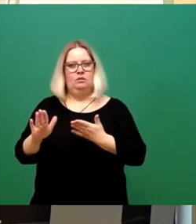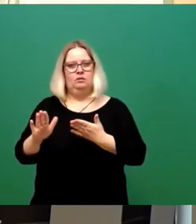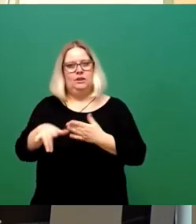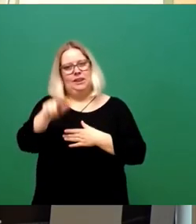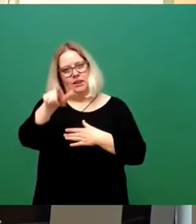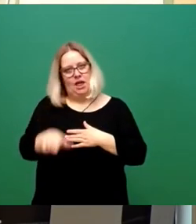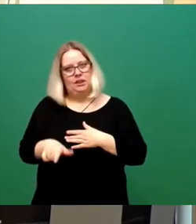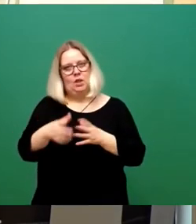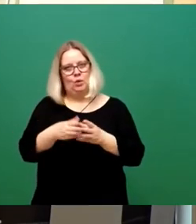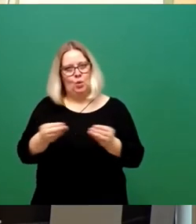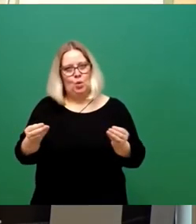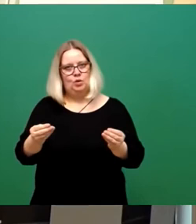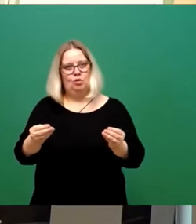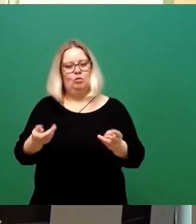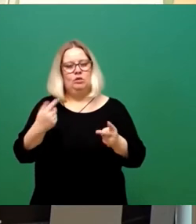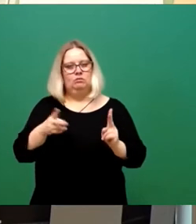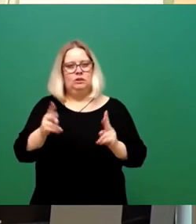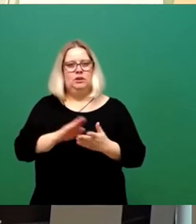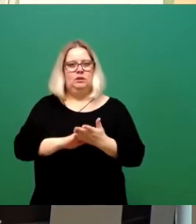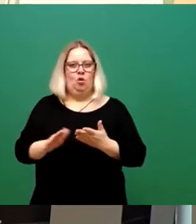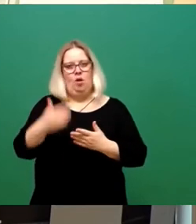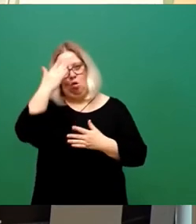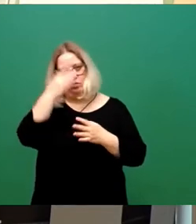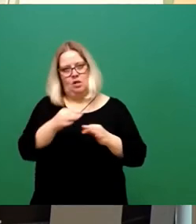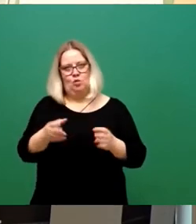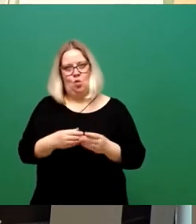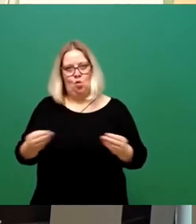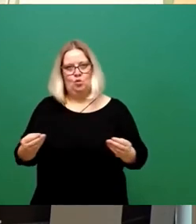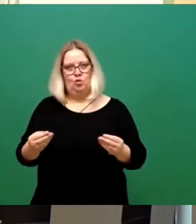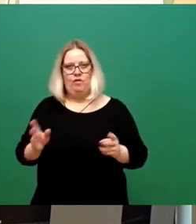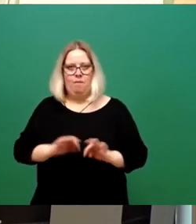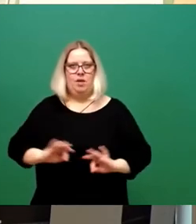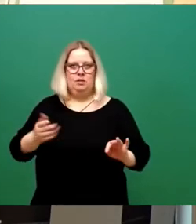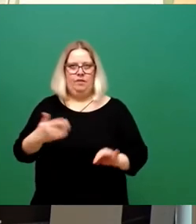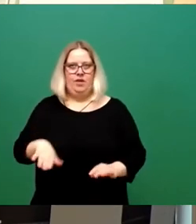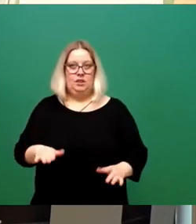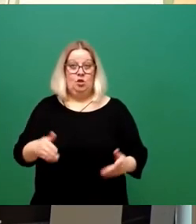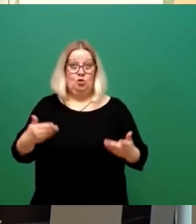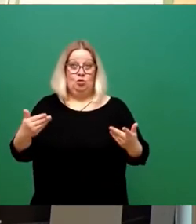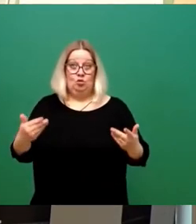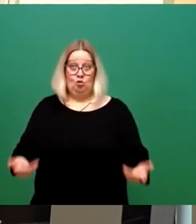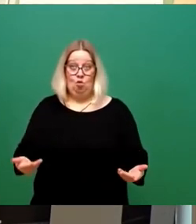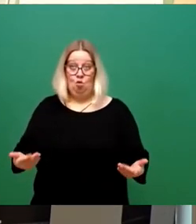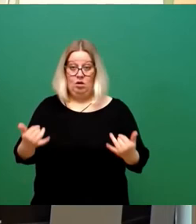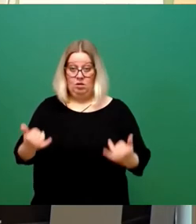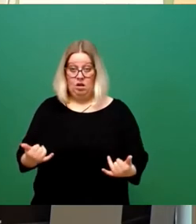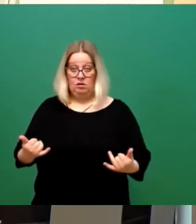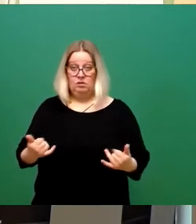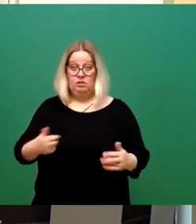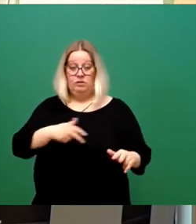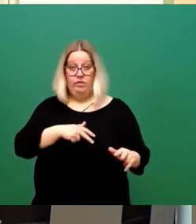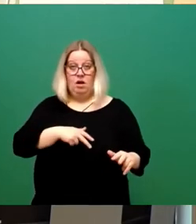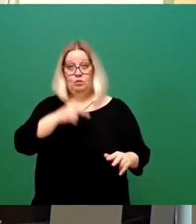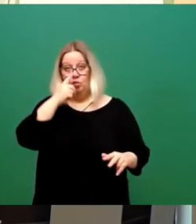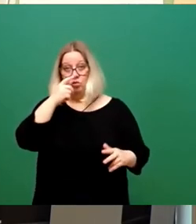Kandidatinnenlösung und mit einer sauberen Hauptsatzungslösung um die Ecke zu kommen. So gesehen bleibt eigentlich am Ende nur stehen,